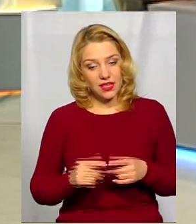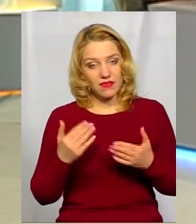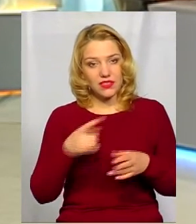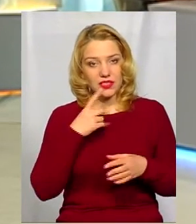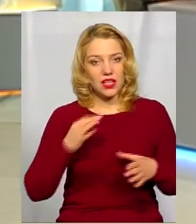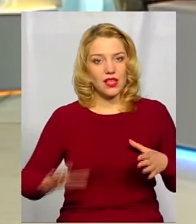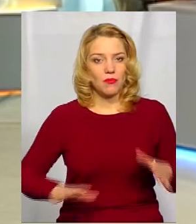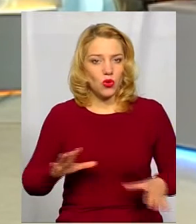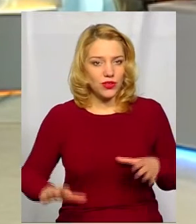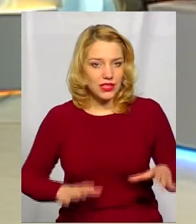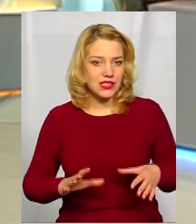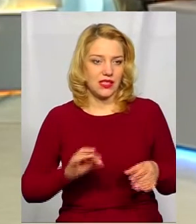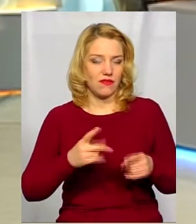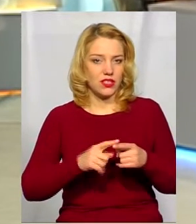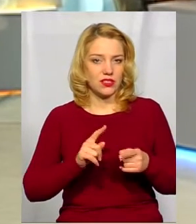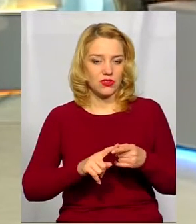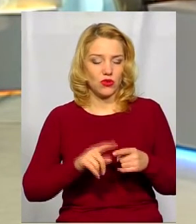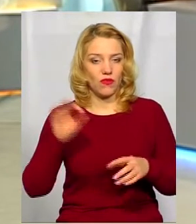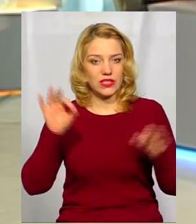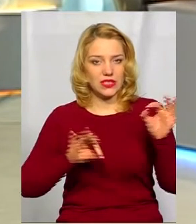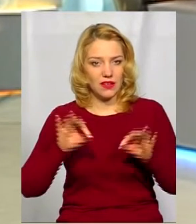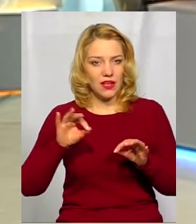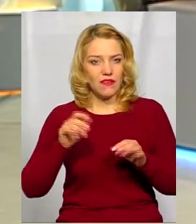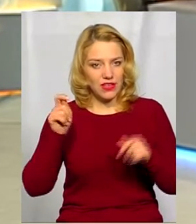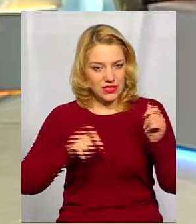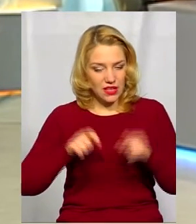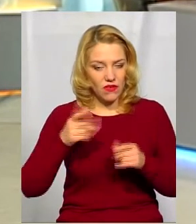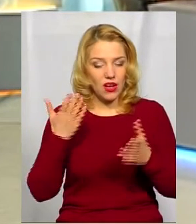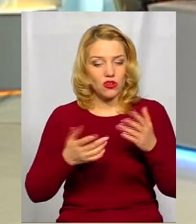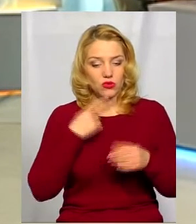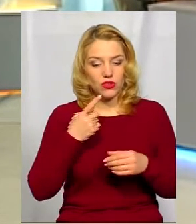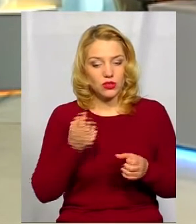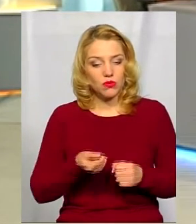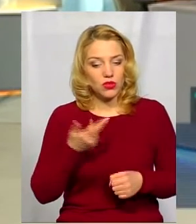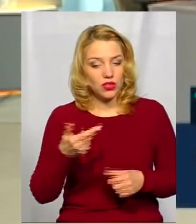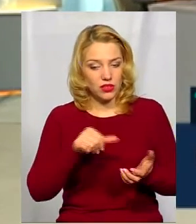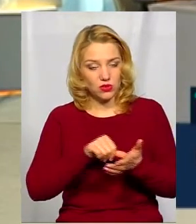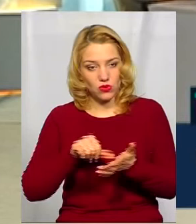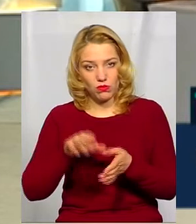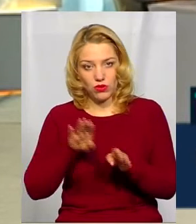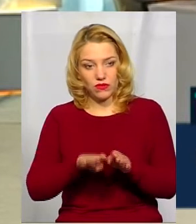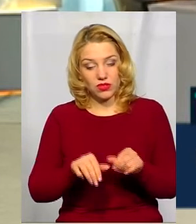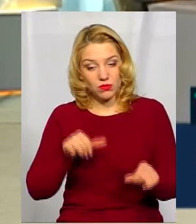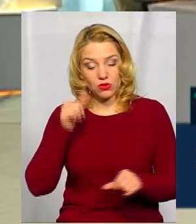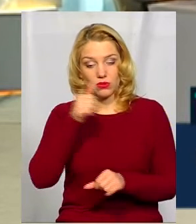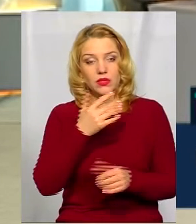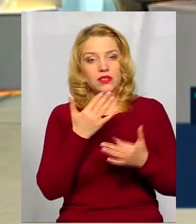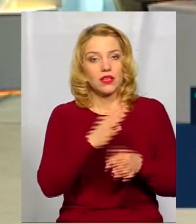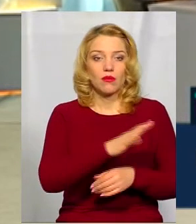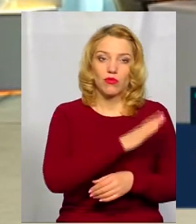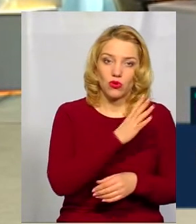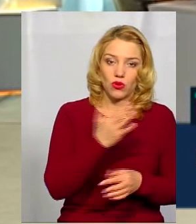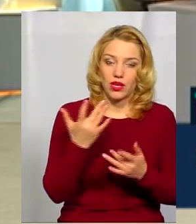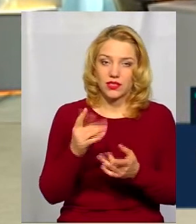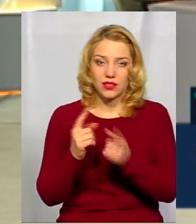інтенсивність, про насиченість цього фестивалю. А якщо говорити про кількість учасників, порівняно з минулим роком, скільки було, скільки стало?